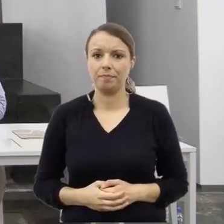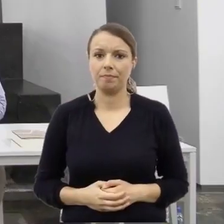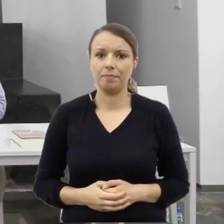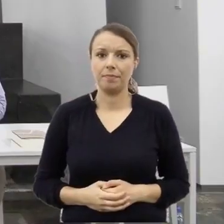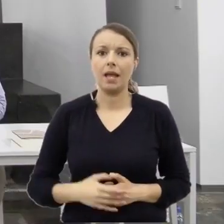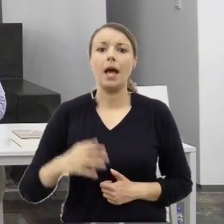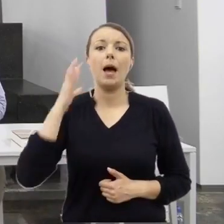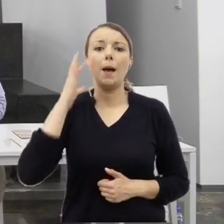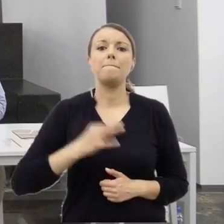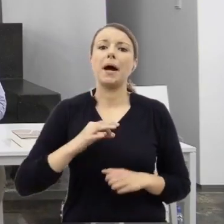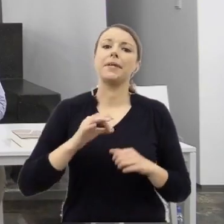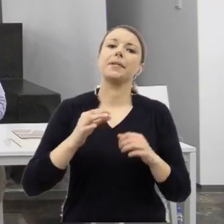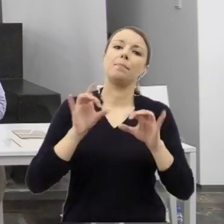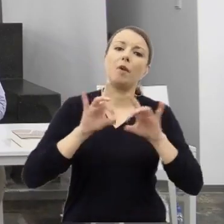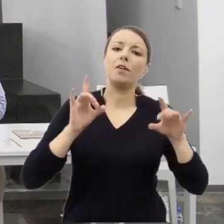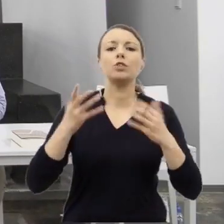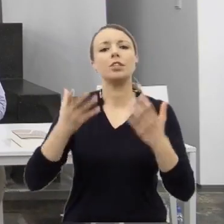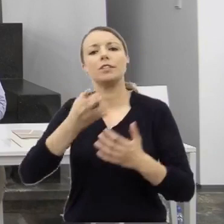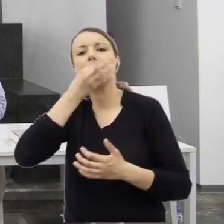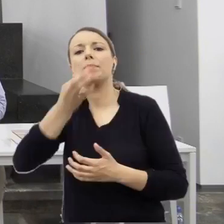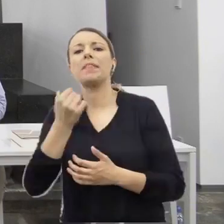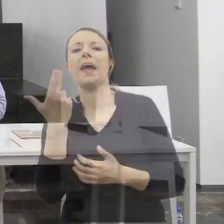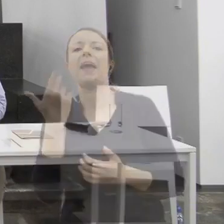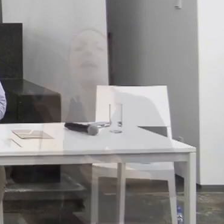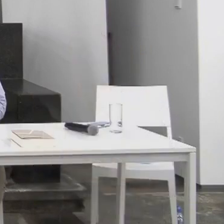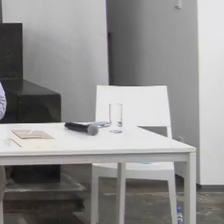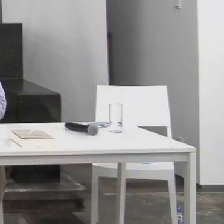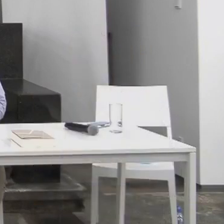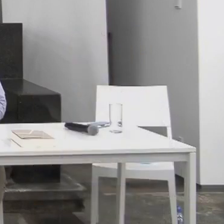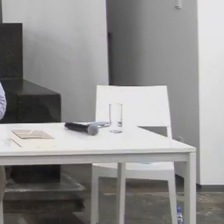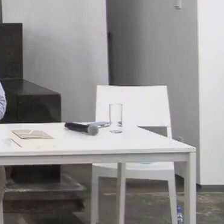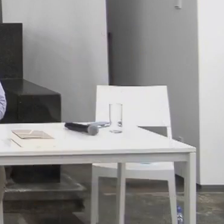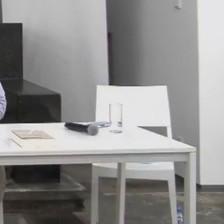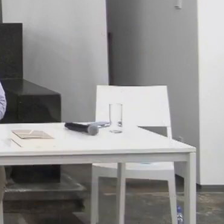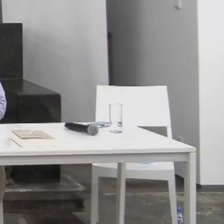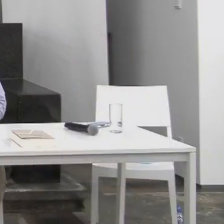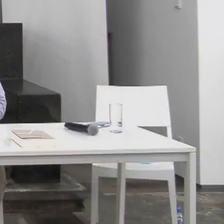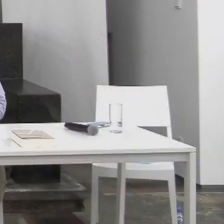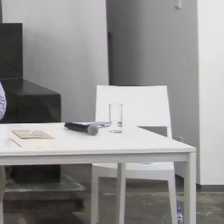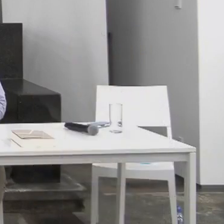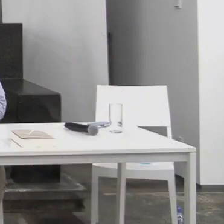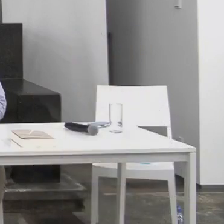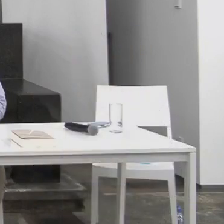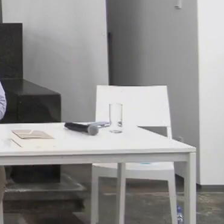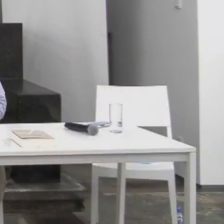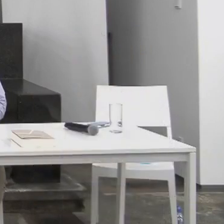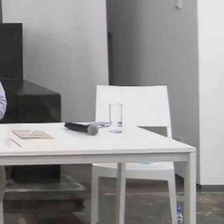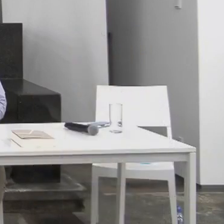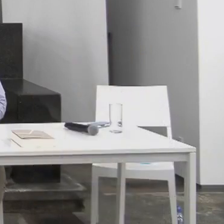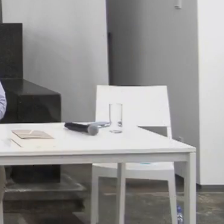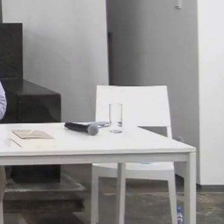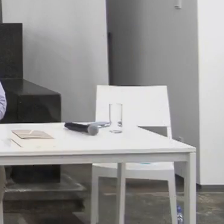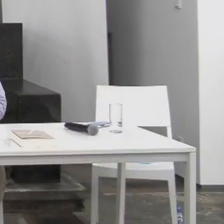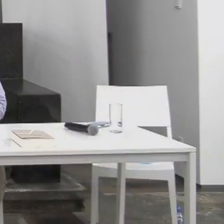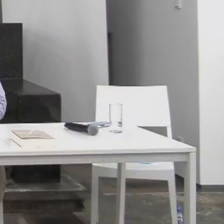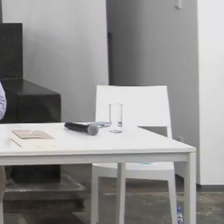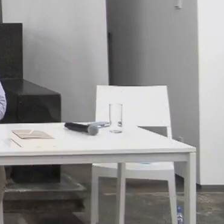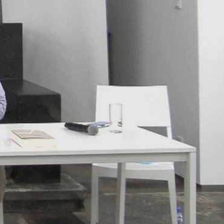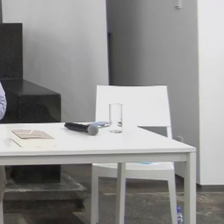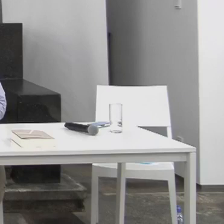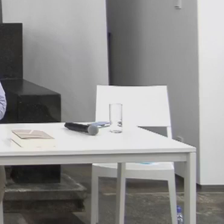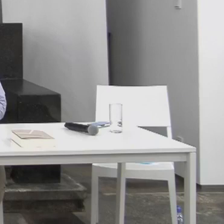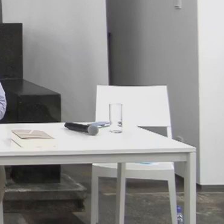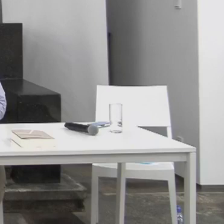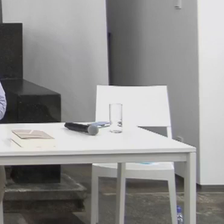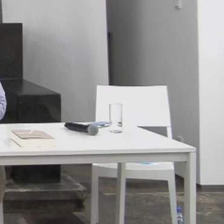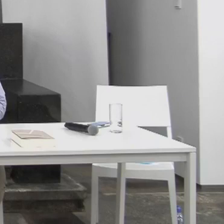Ile było ofiar tego pogromu śmiertelnych? Ile osób było rannych? I dlaczego niektóre